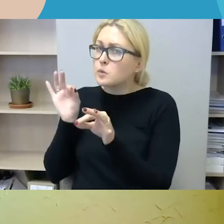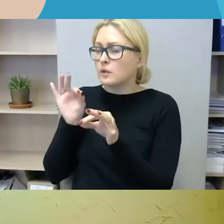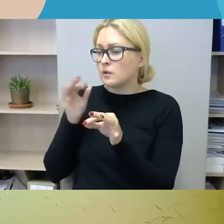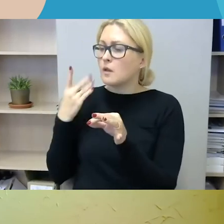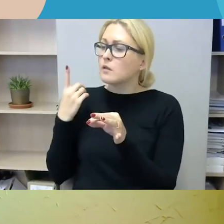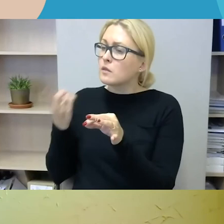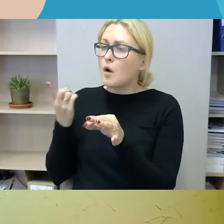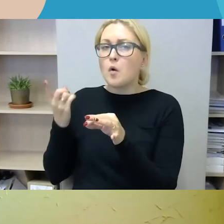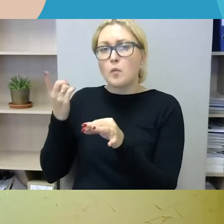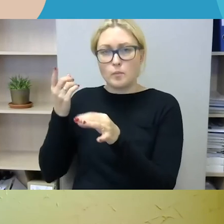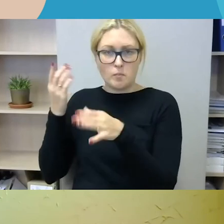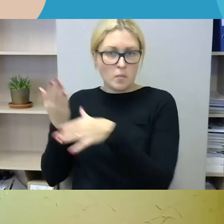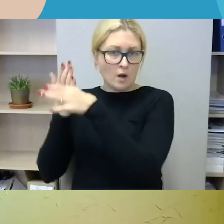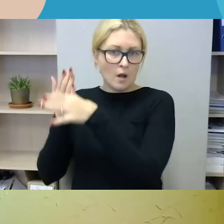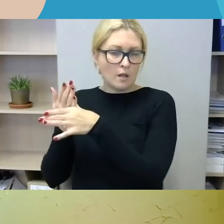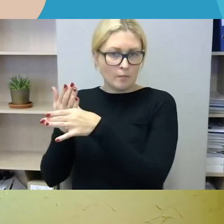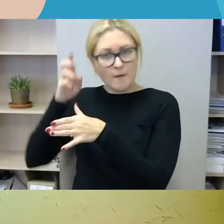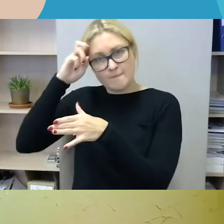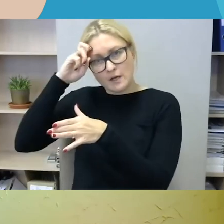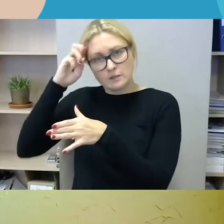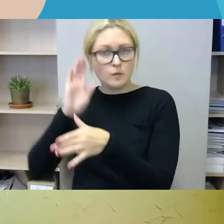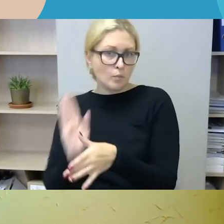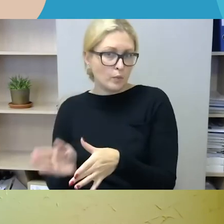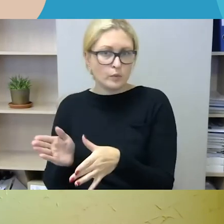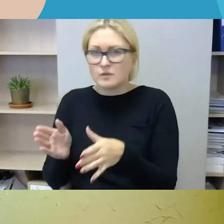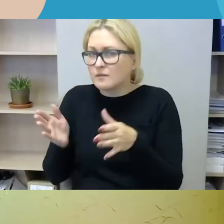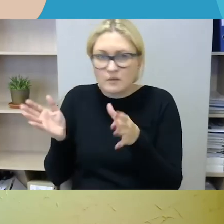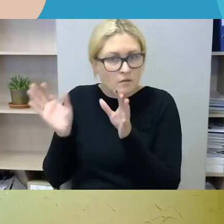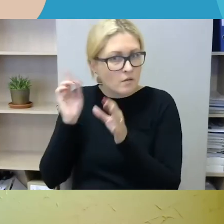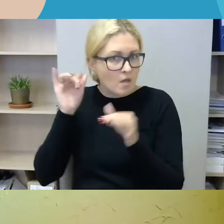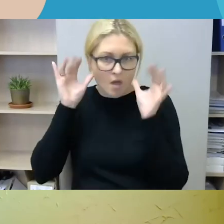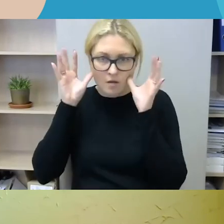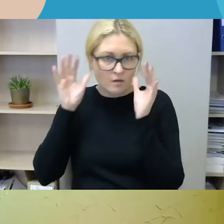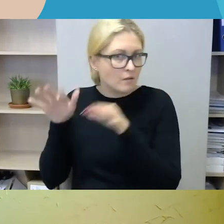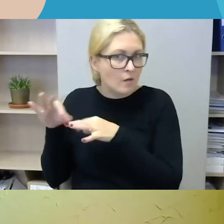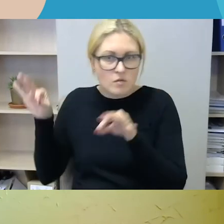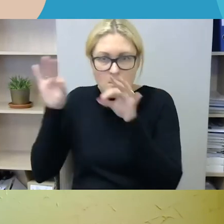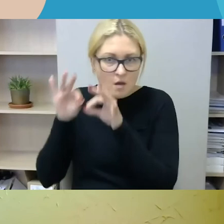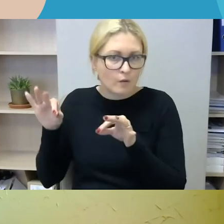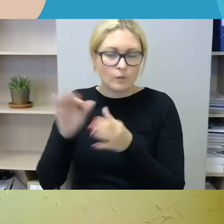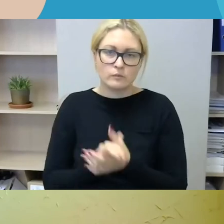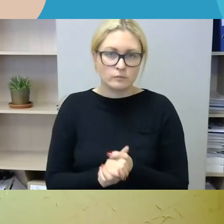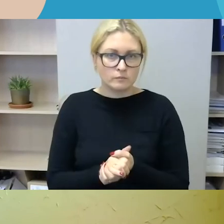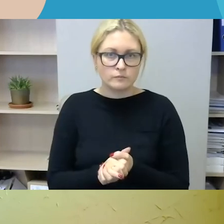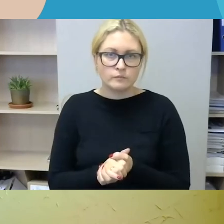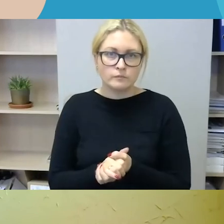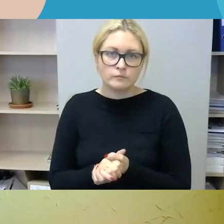metu, arba, kad kas nors iš vis būtų jie gavę konkrečiai nepykantos nusikaltimų atvejais. Nesugirdėjus.